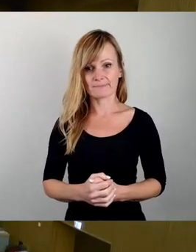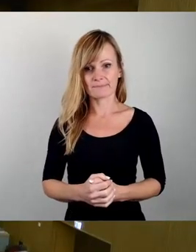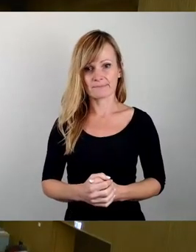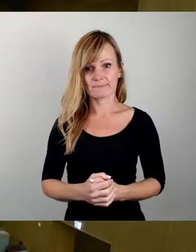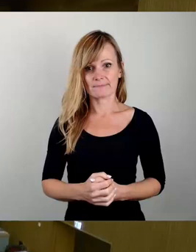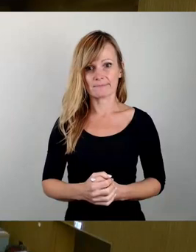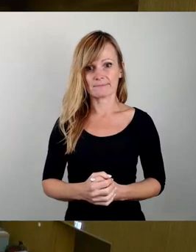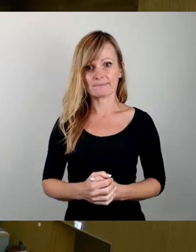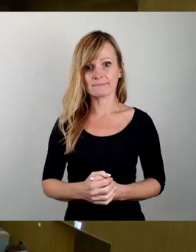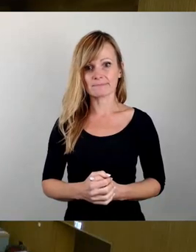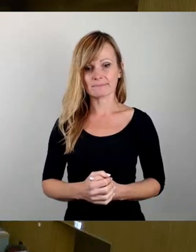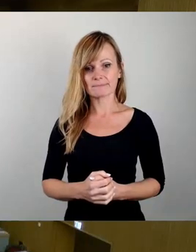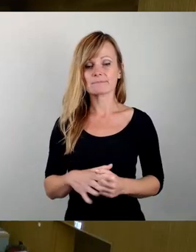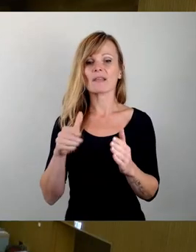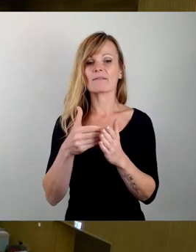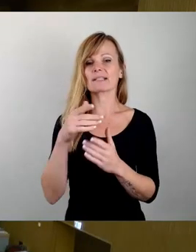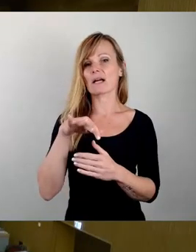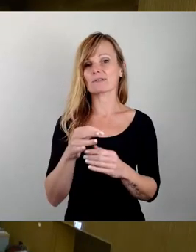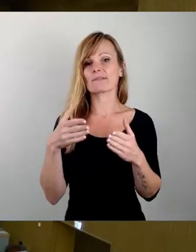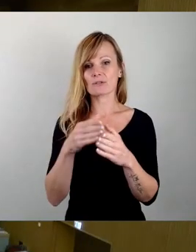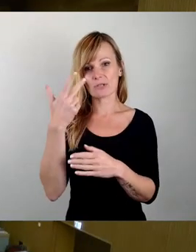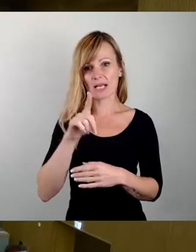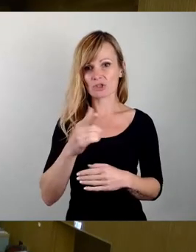Dann machen wir weiter. AfD-Fraktion, Herr Latschenski, bitte.